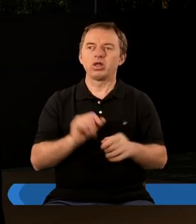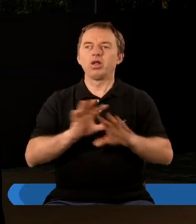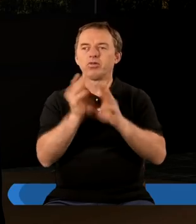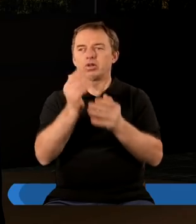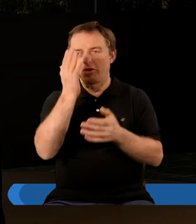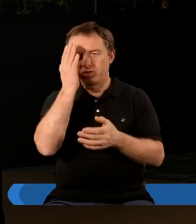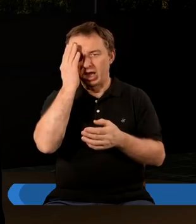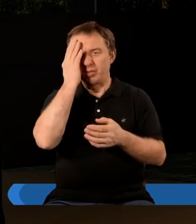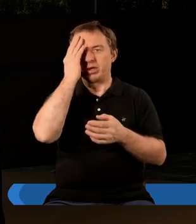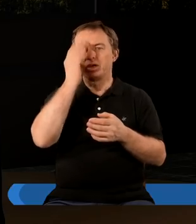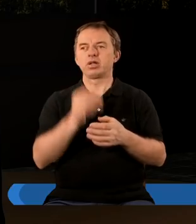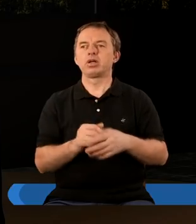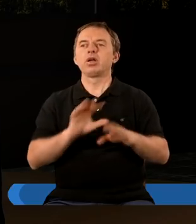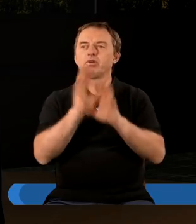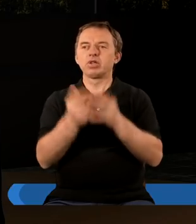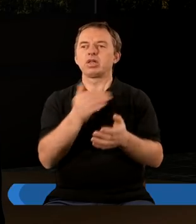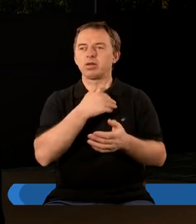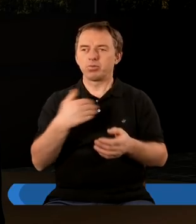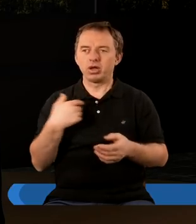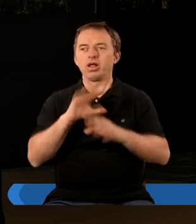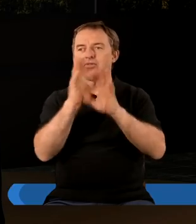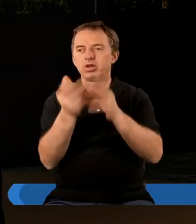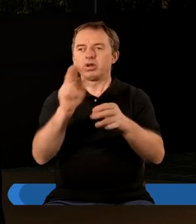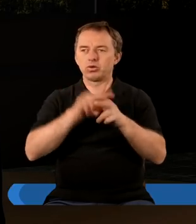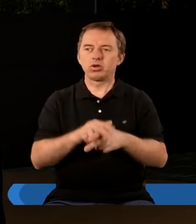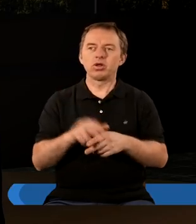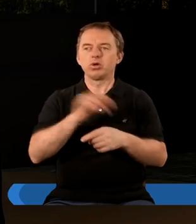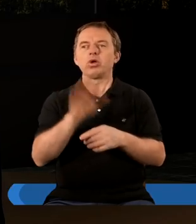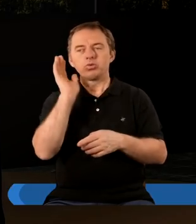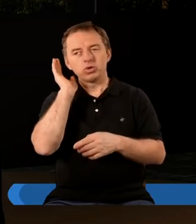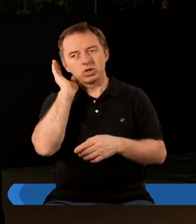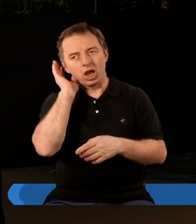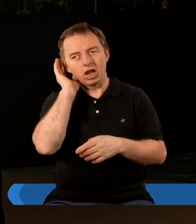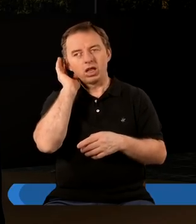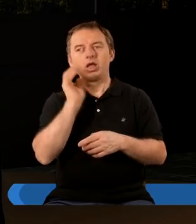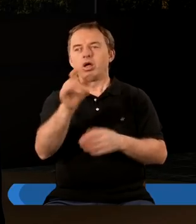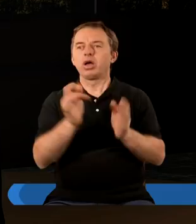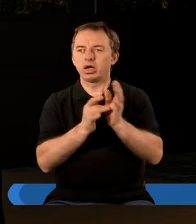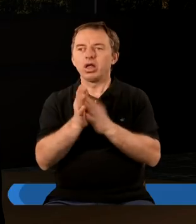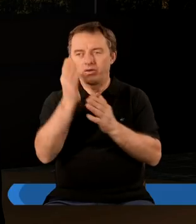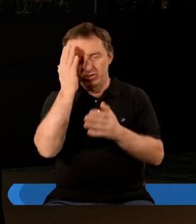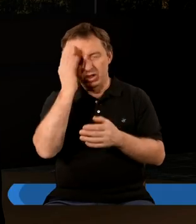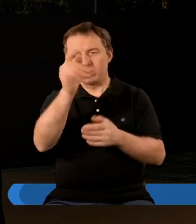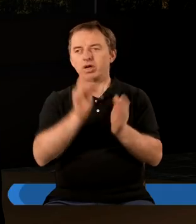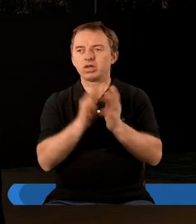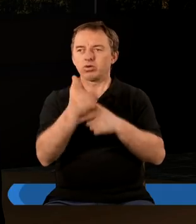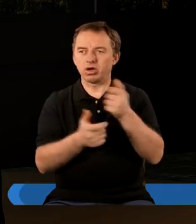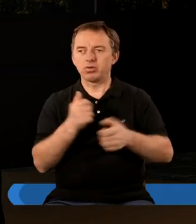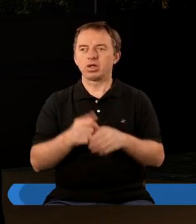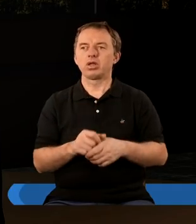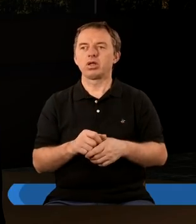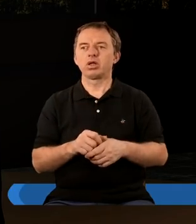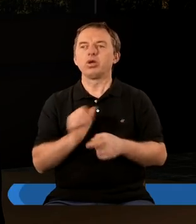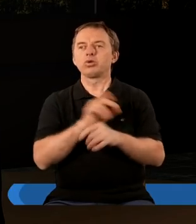My to wszystko wiemy. Wszyscy Polacy, wszyscy, którzy kiedykolwiek słyszeli o Chrystusie, wiedzą, co On zrobił, prawda?